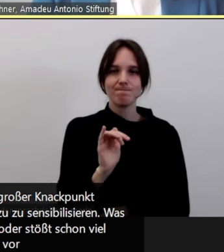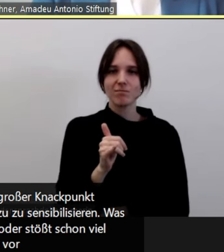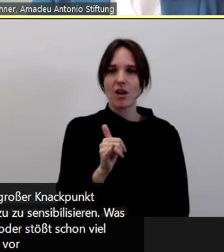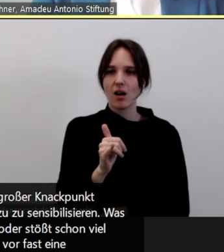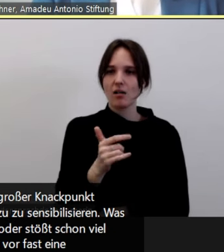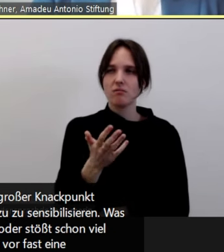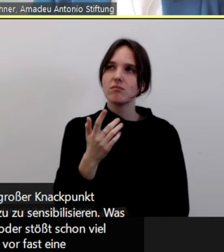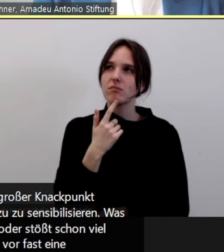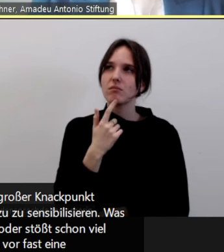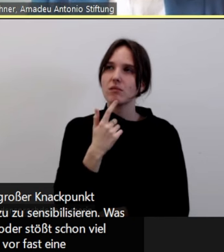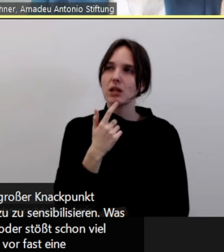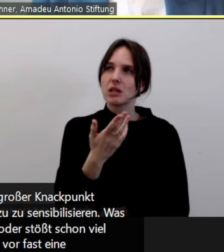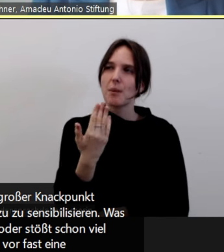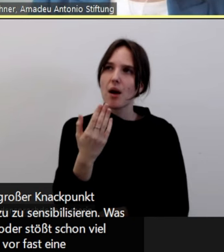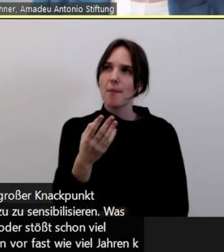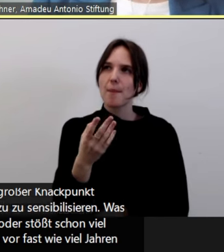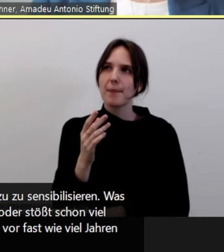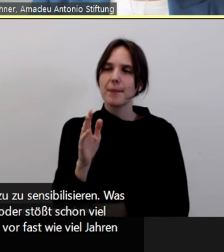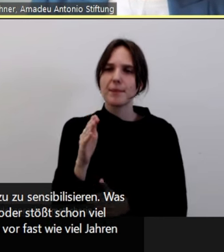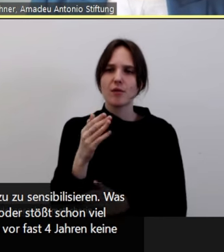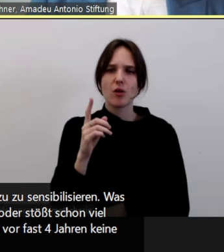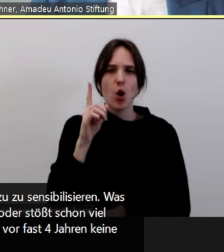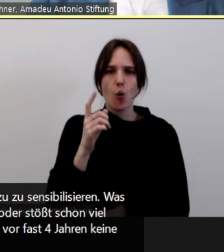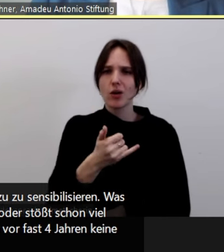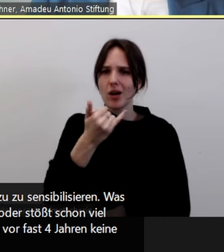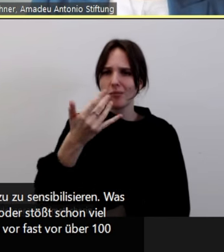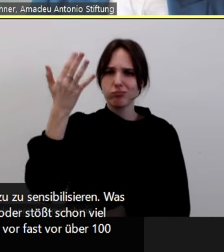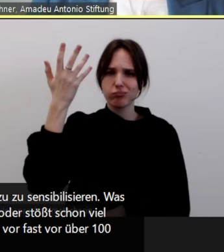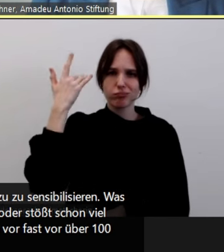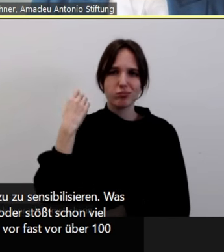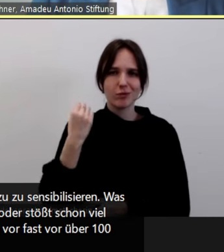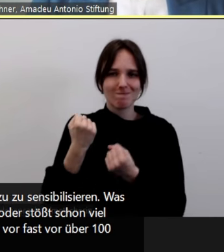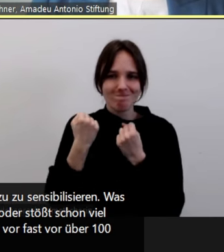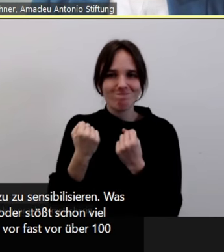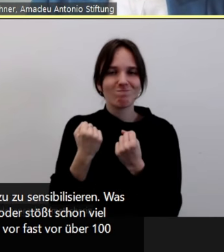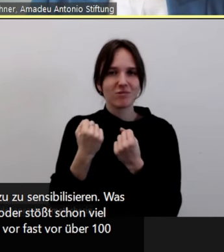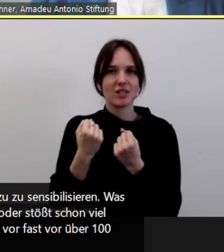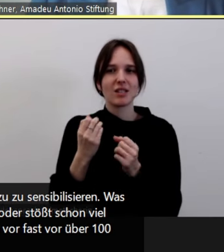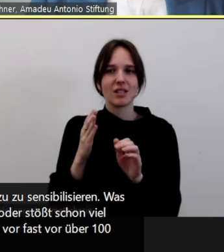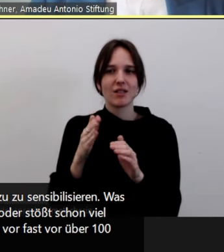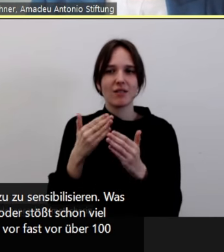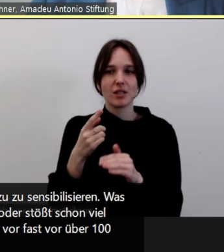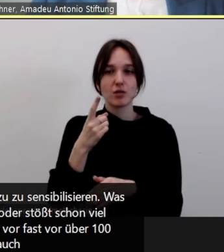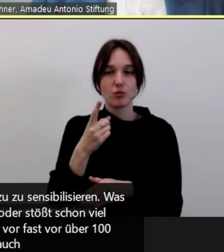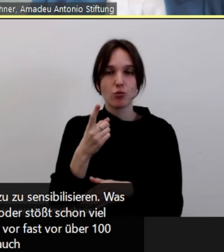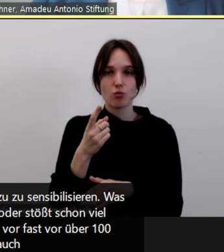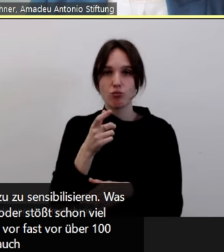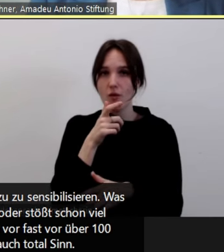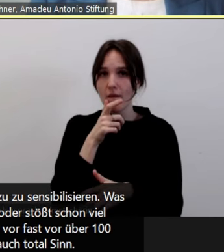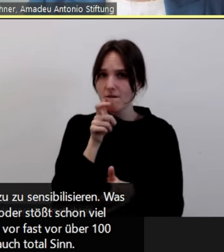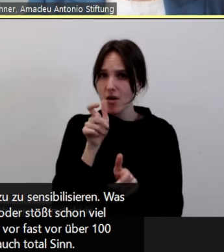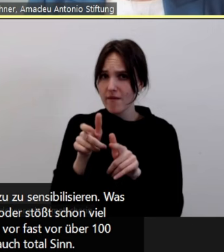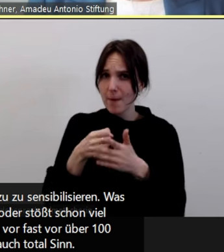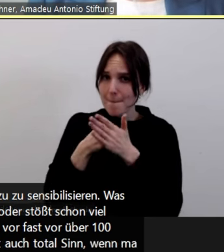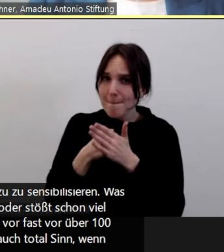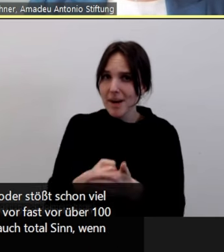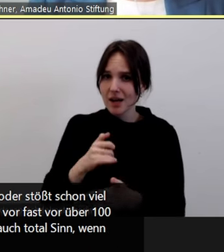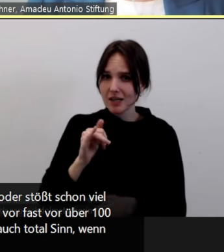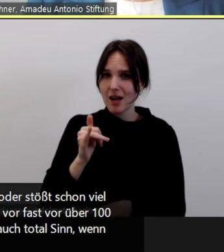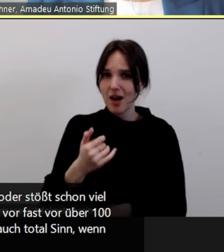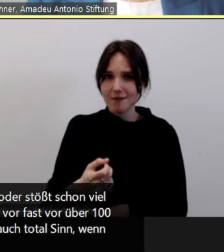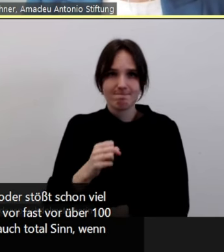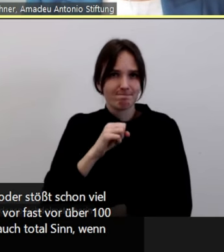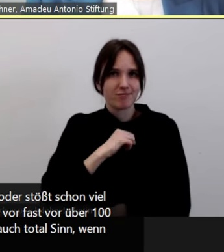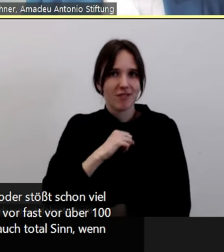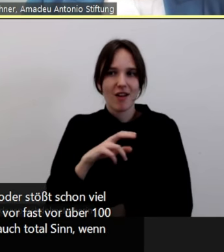über 100 Jahren geprägt mit dem Buch und das macht auch total Sinn, wenn man das dann sich damit mal